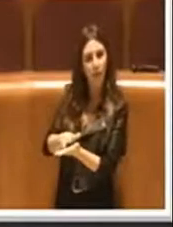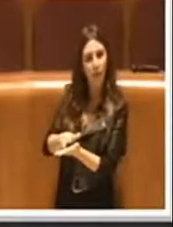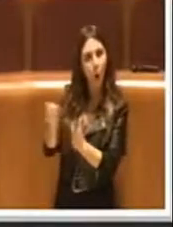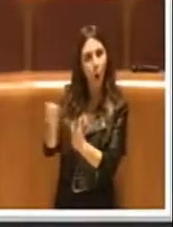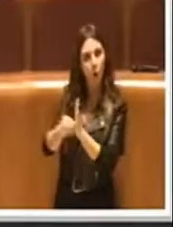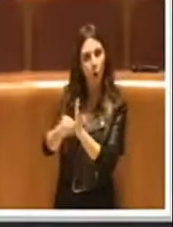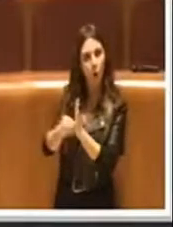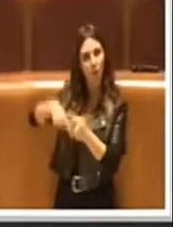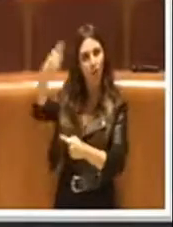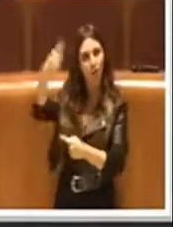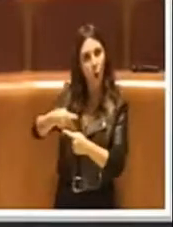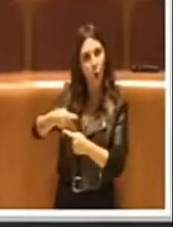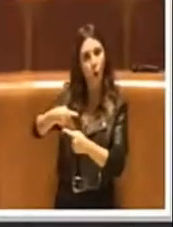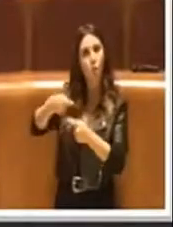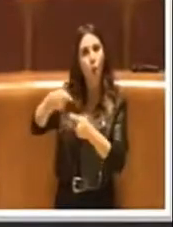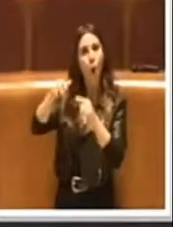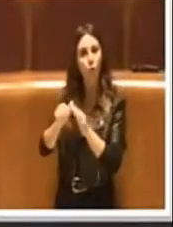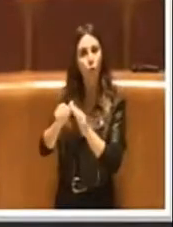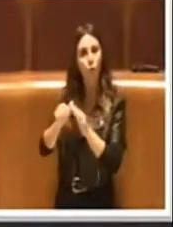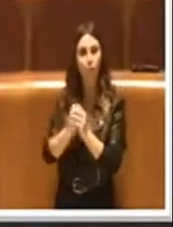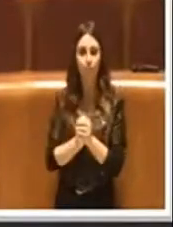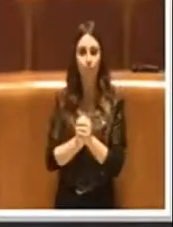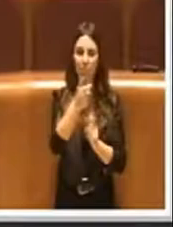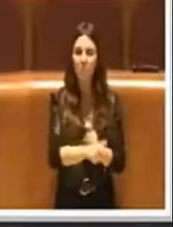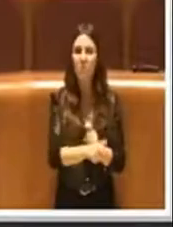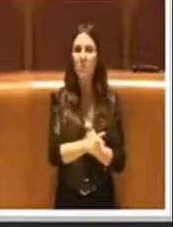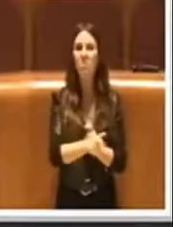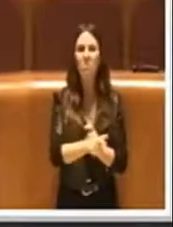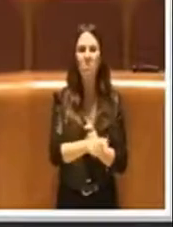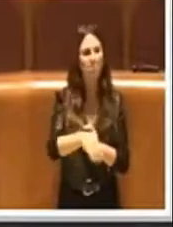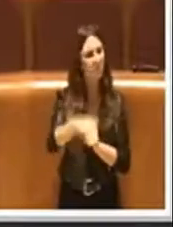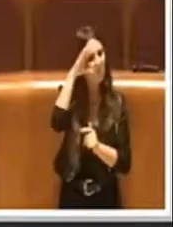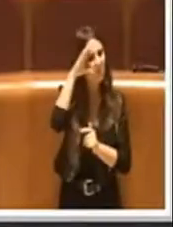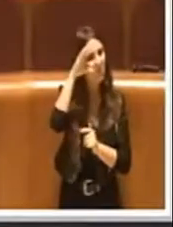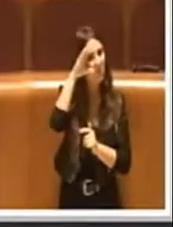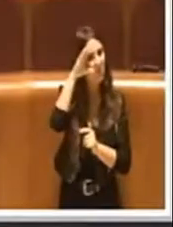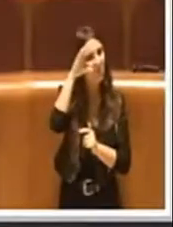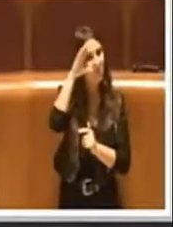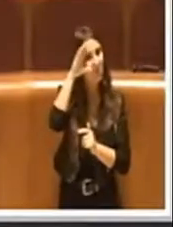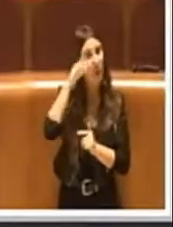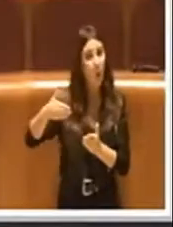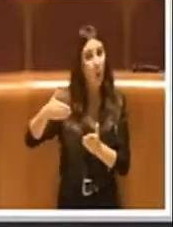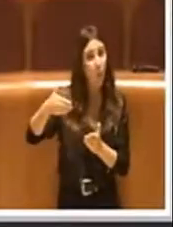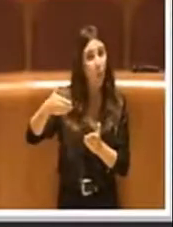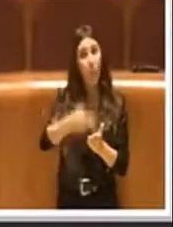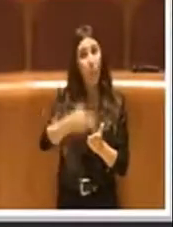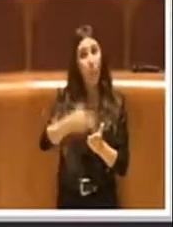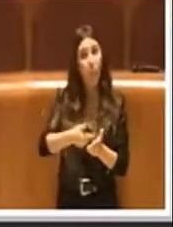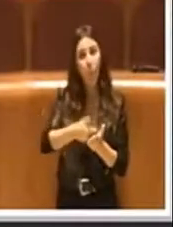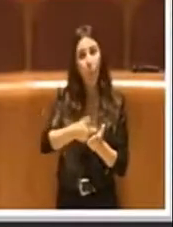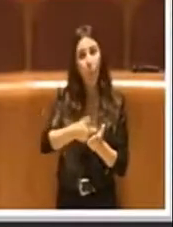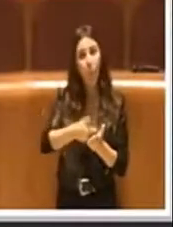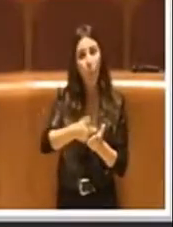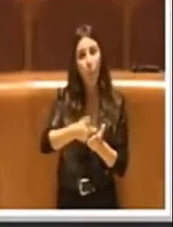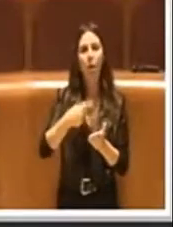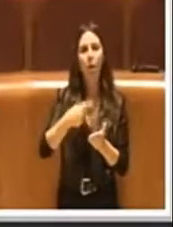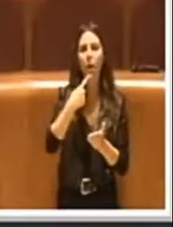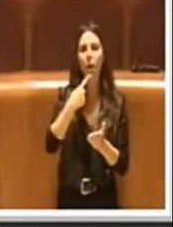ho sentito da parte del proponente di parlare di tutto tranne